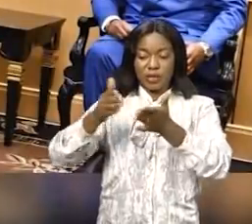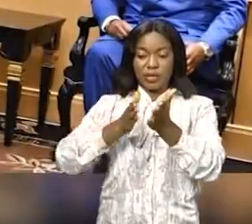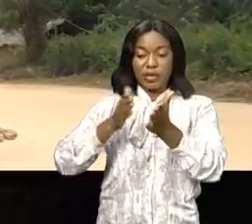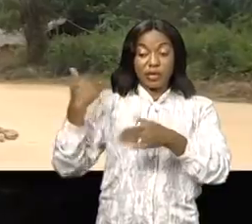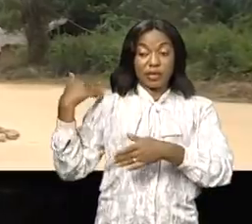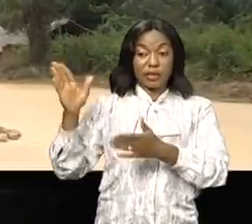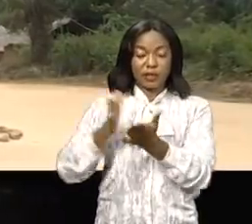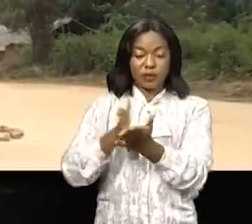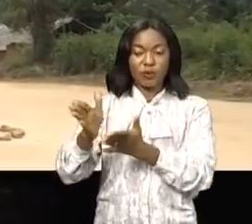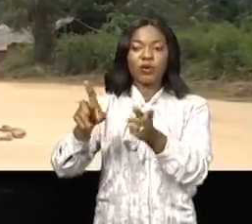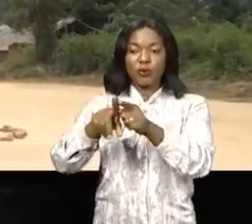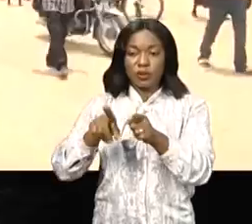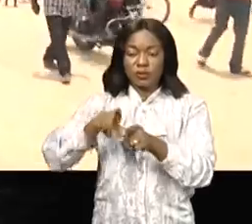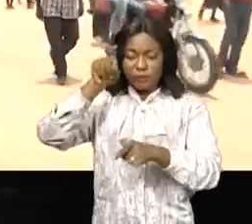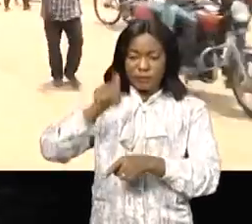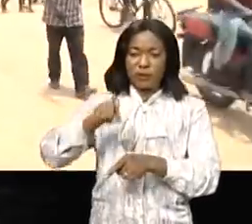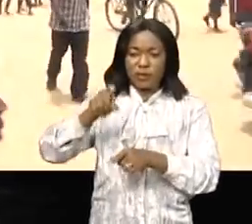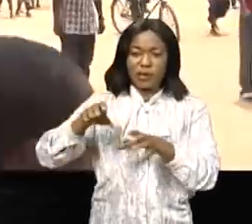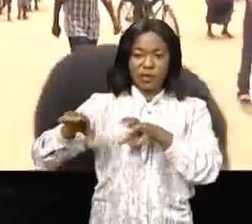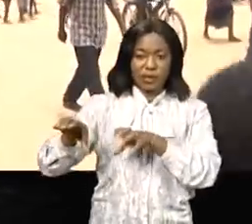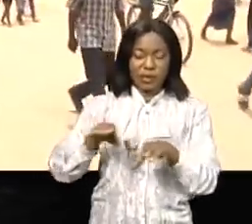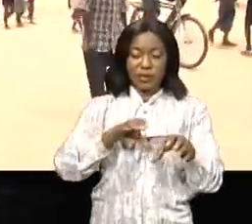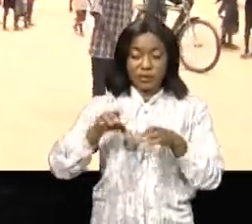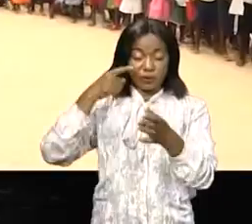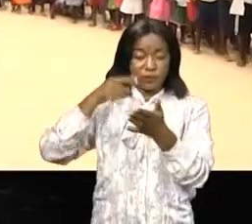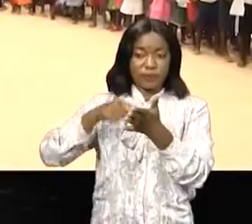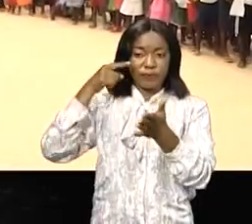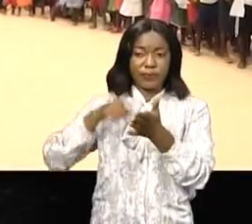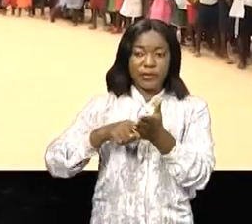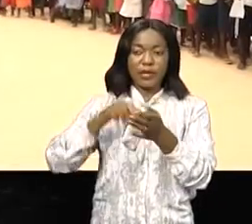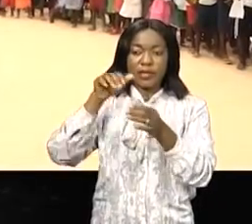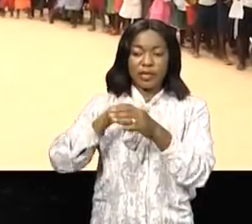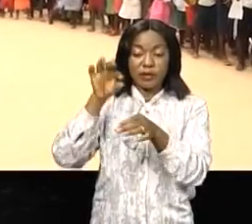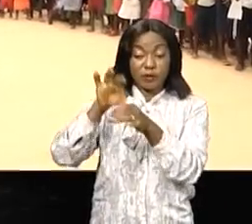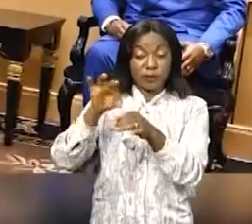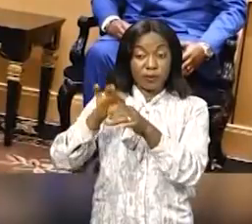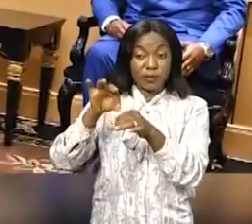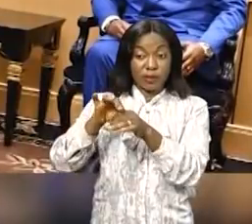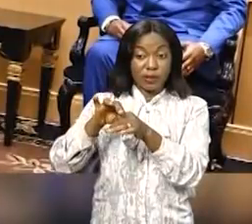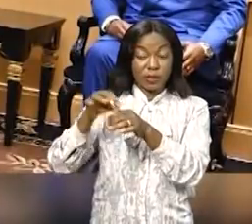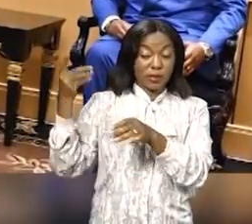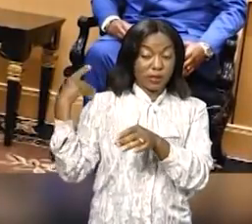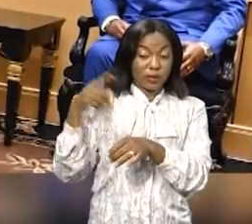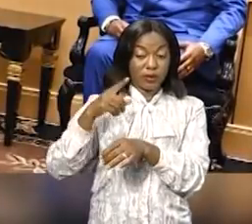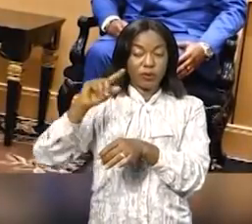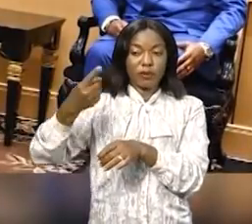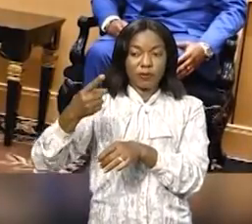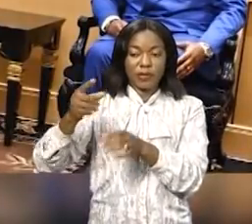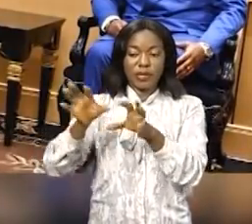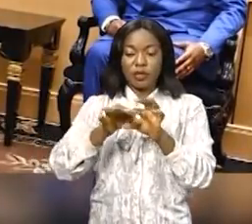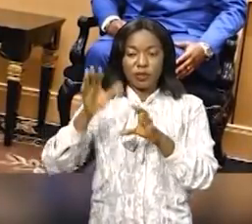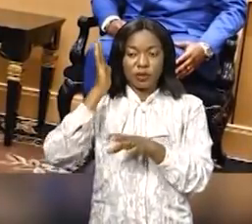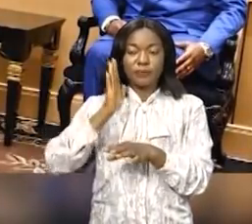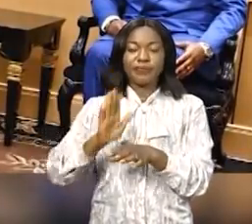droit tout en insistant sur l'absence constatée de l'élite de cette province au sein du premier gouvernement de l'Union